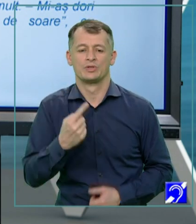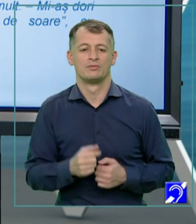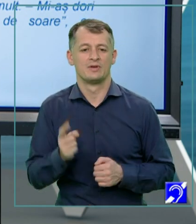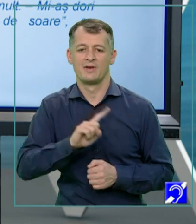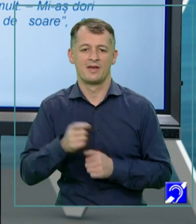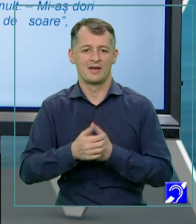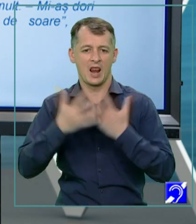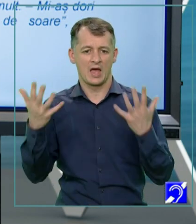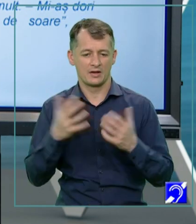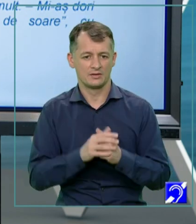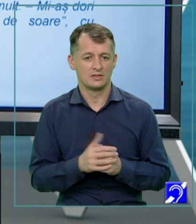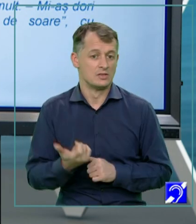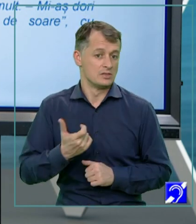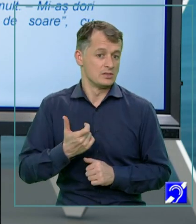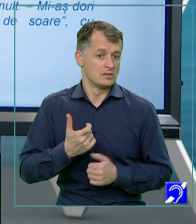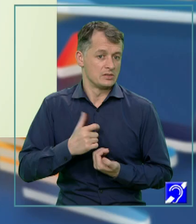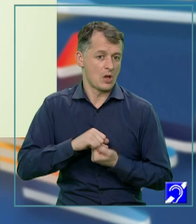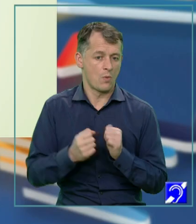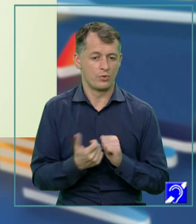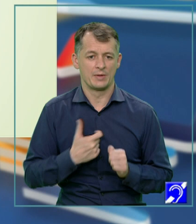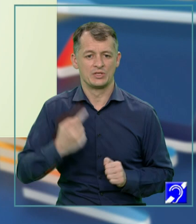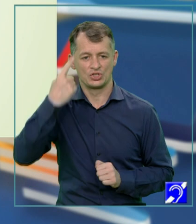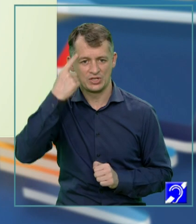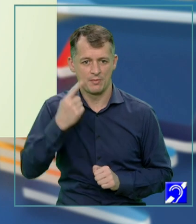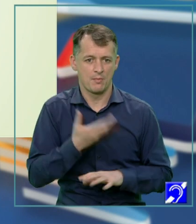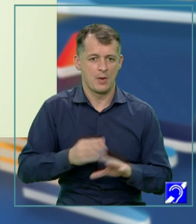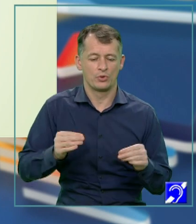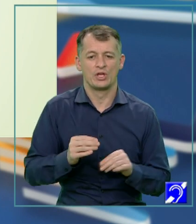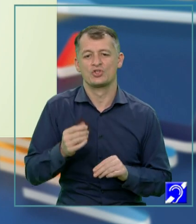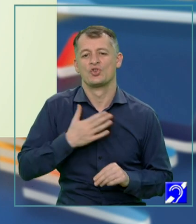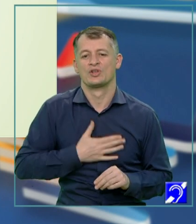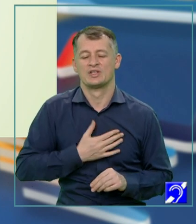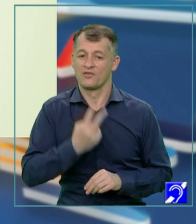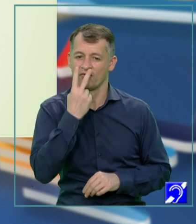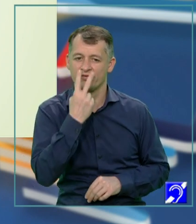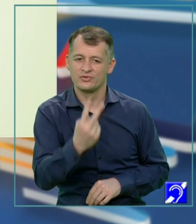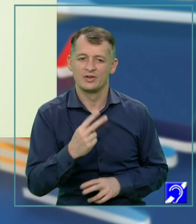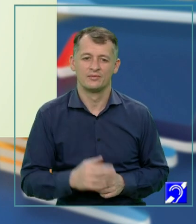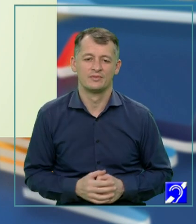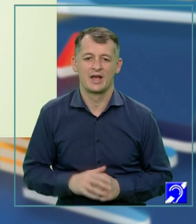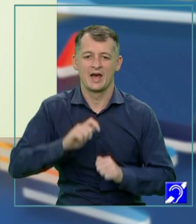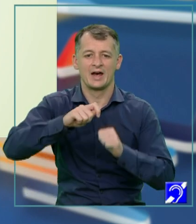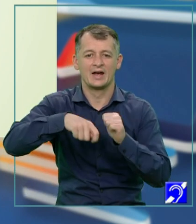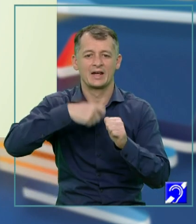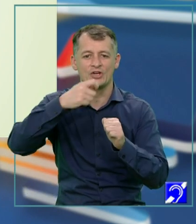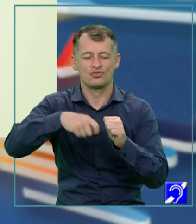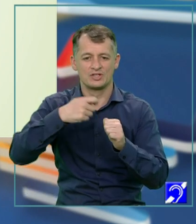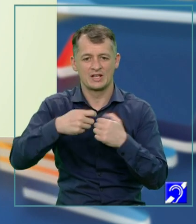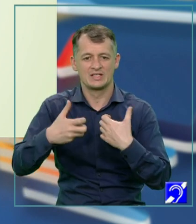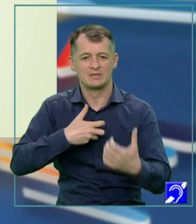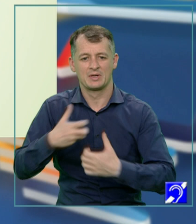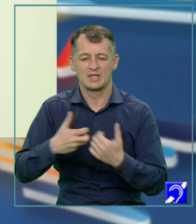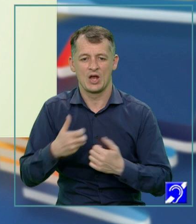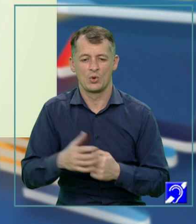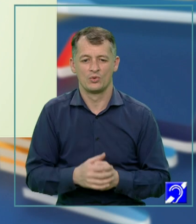neclar sau ce am putea să dorim să știm mai mult? Mi-aș dori să vizionez înregistrarea spectacolului